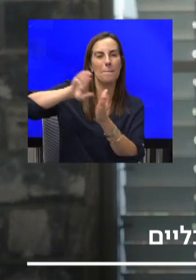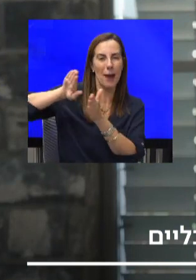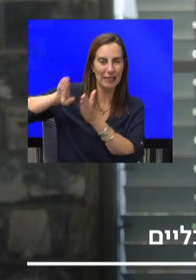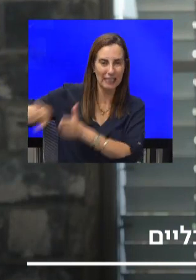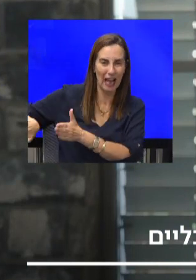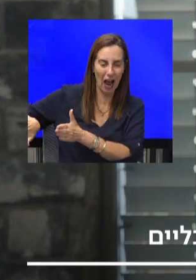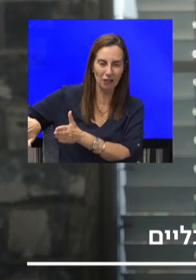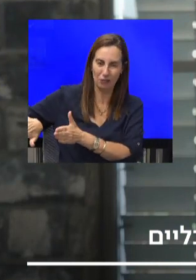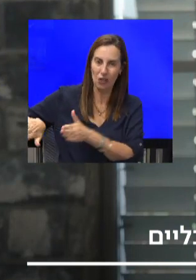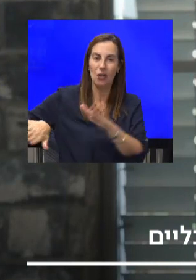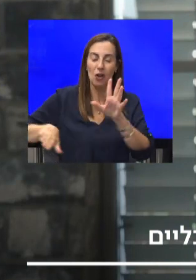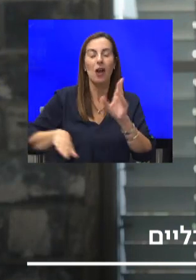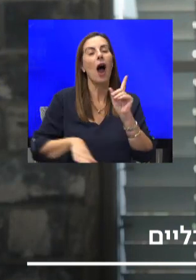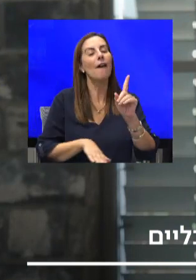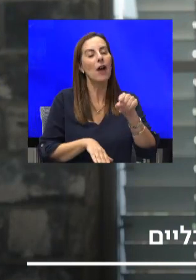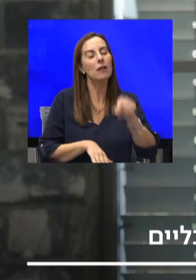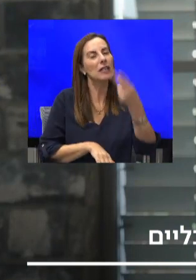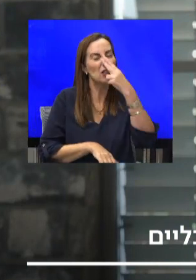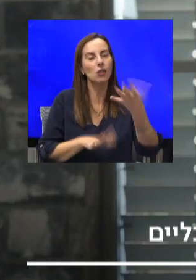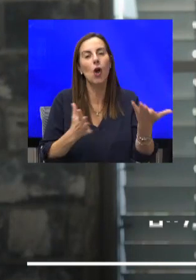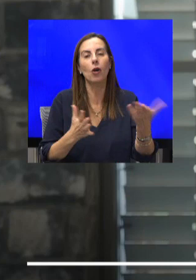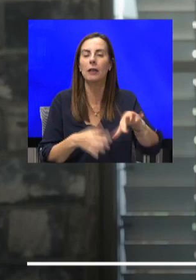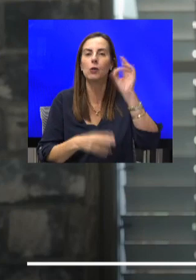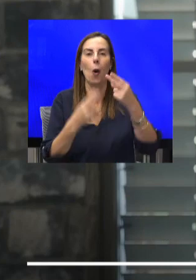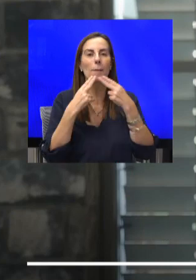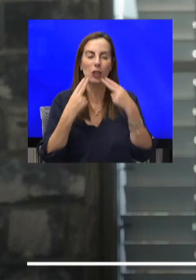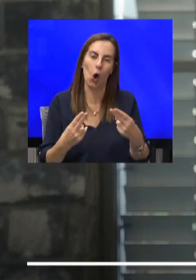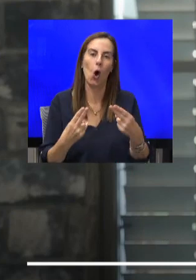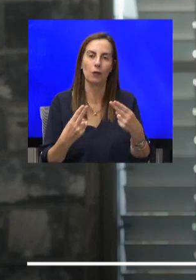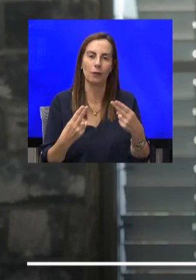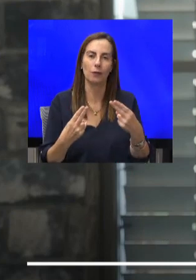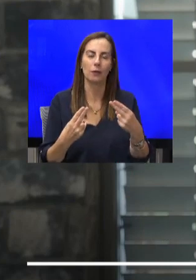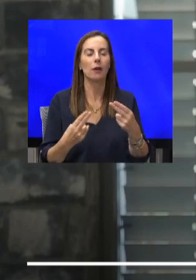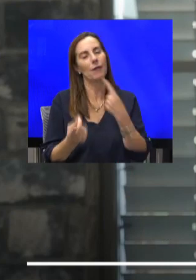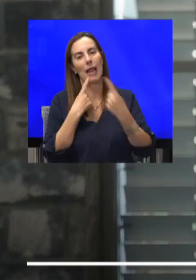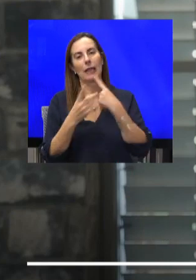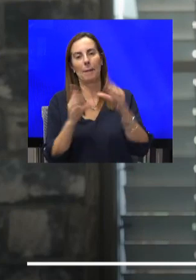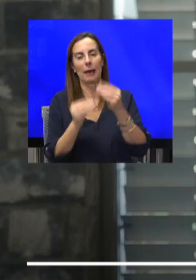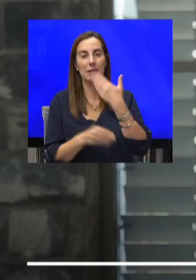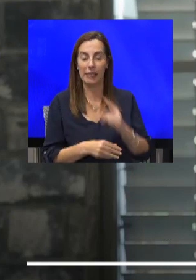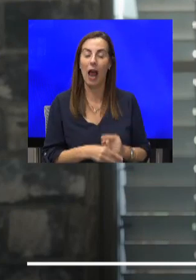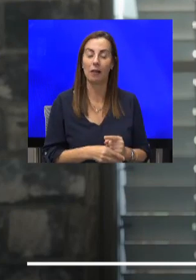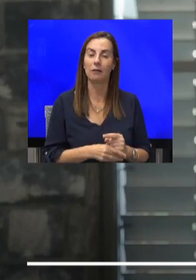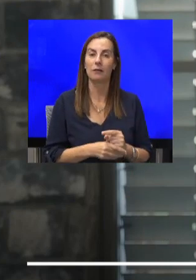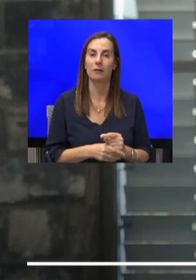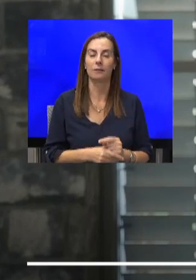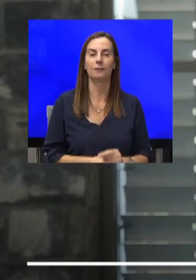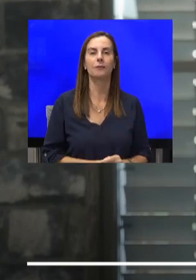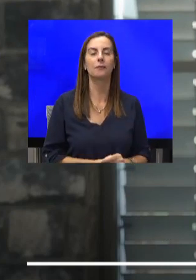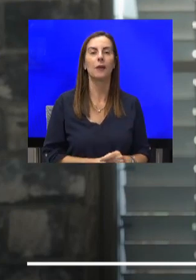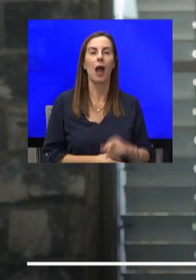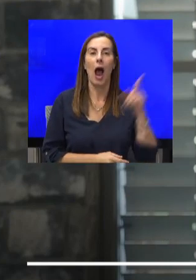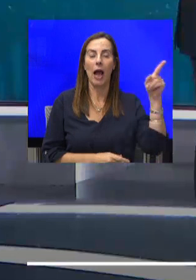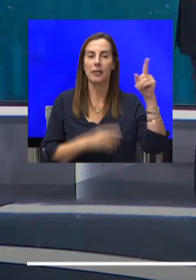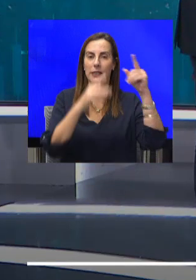עם לבנון, ולנסות את המחלוקת הזאת לפתור באמצעות מסע ומתן בין לבנון לבין מדינת ישראל. אוקיי, אז להם יש את המוטיבציה הזאת, בטח בימים אלא